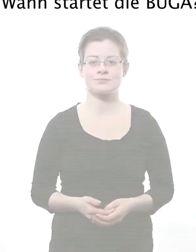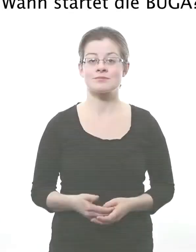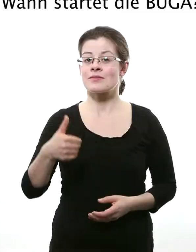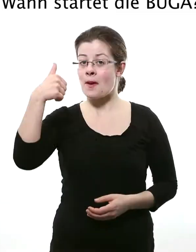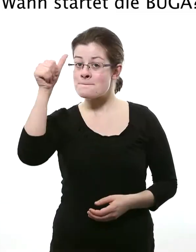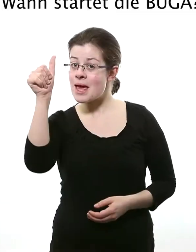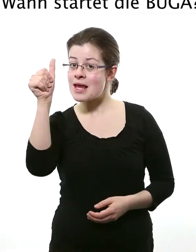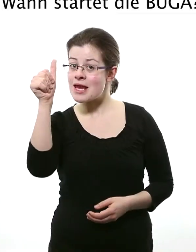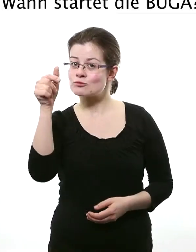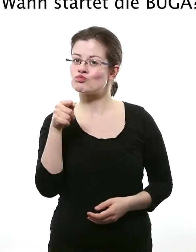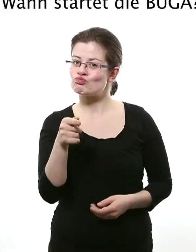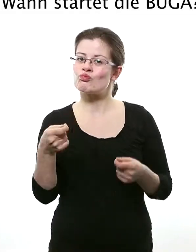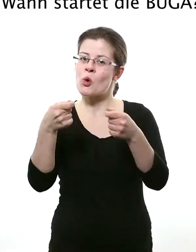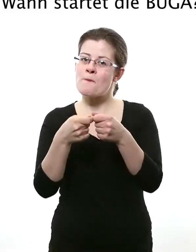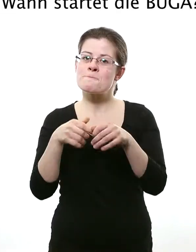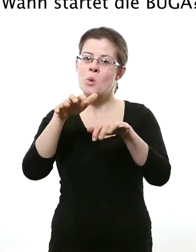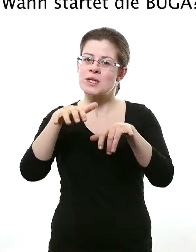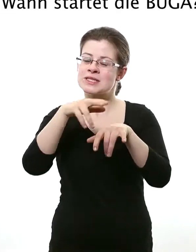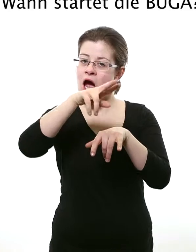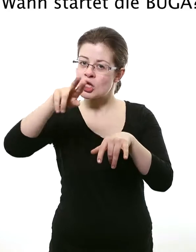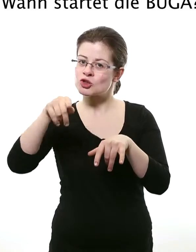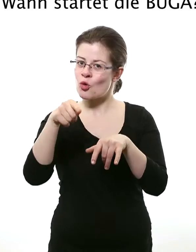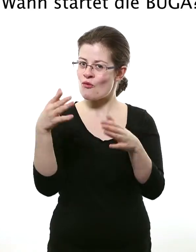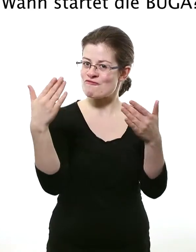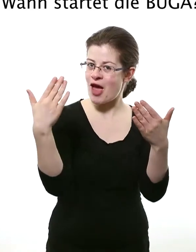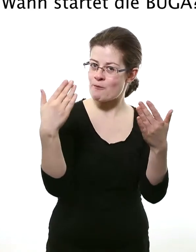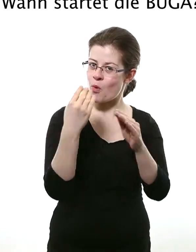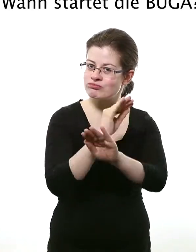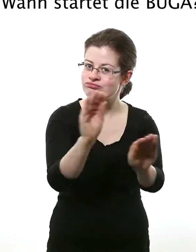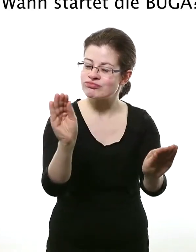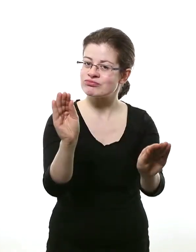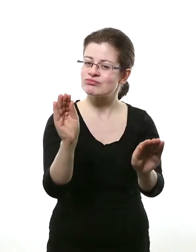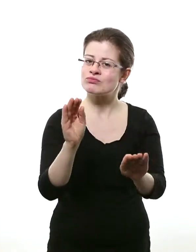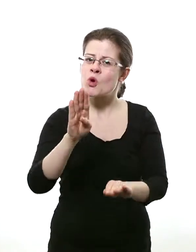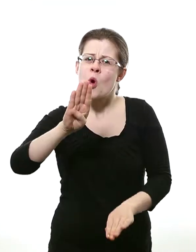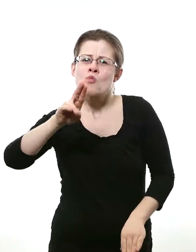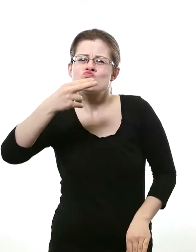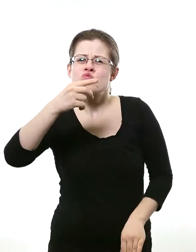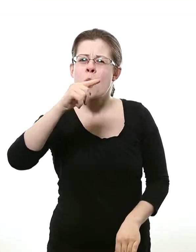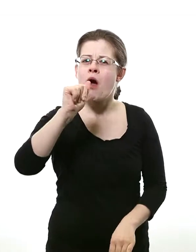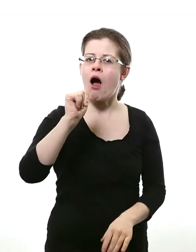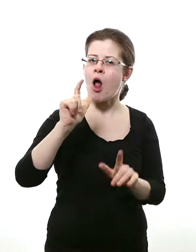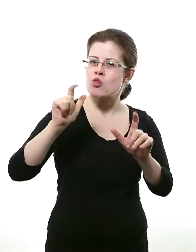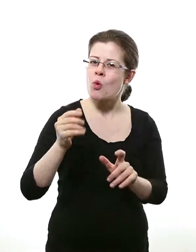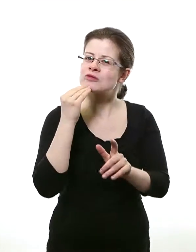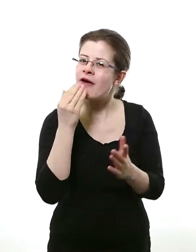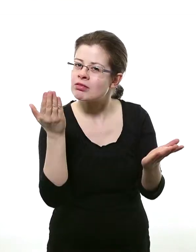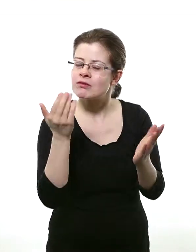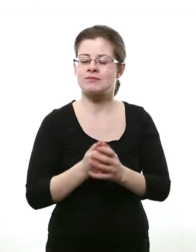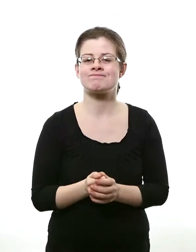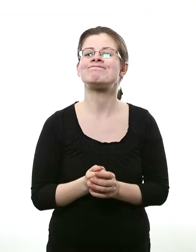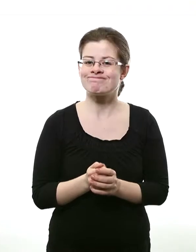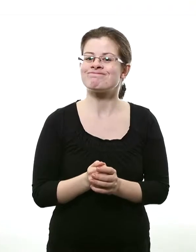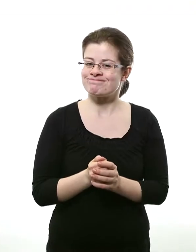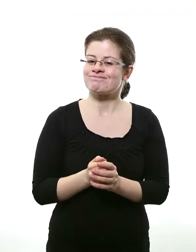Sie werben hier in Berlin auch für die Bundesgartenschau. Wann startet die Buga? Die Buga startet am 19. April.